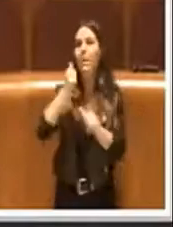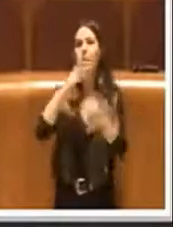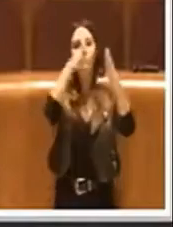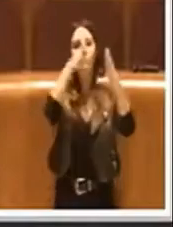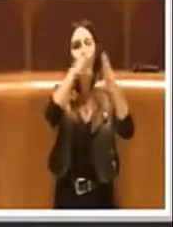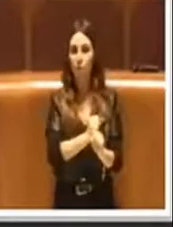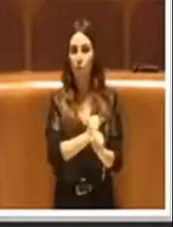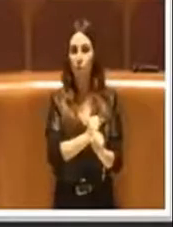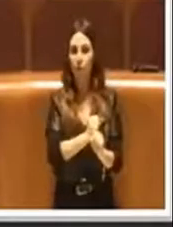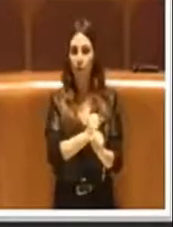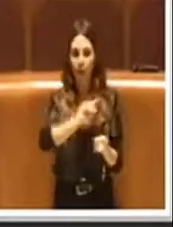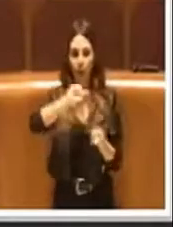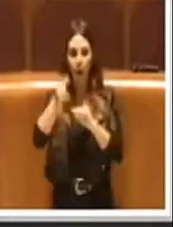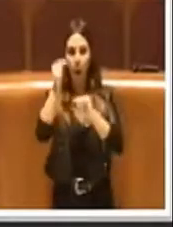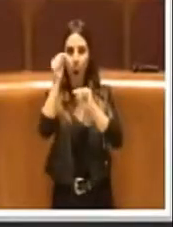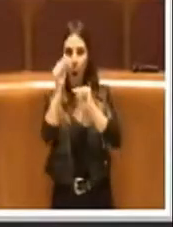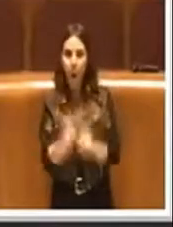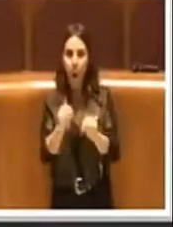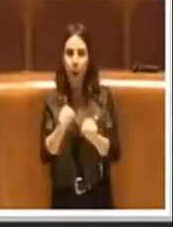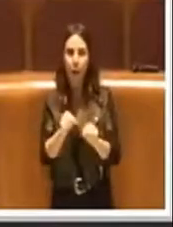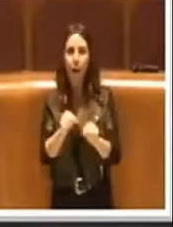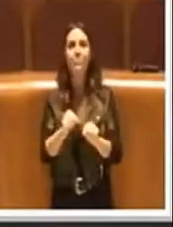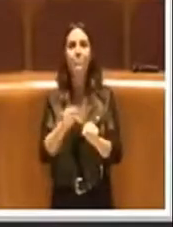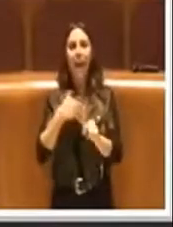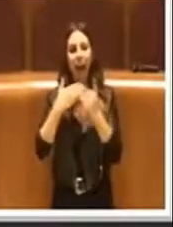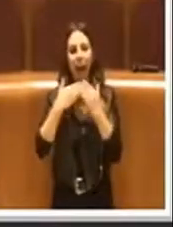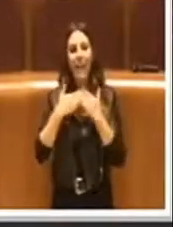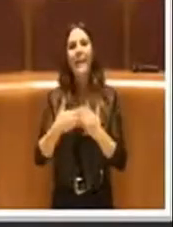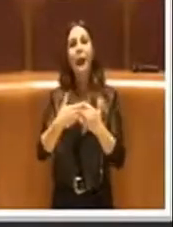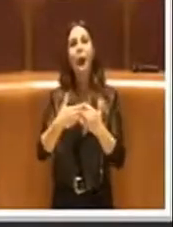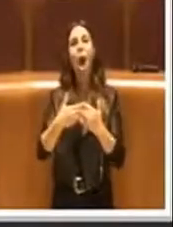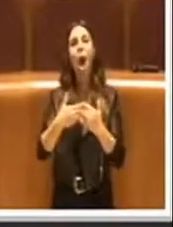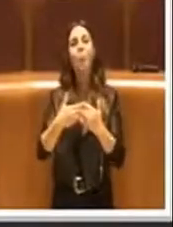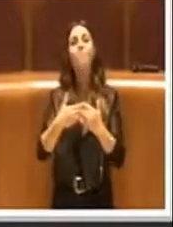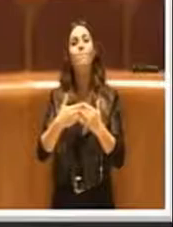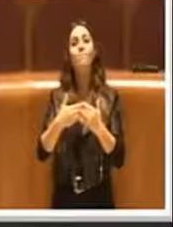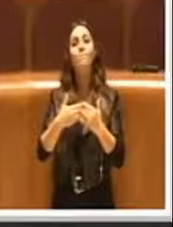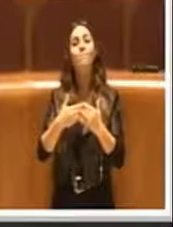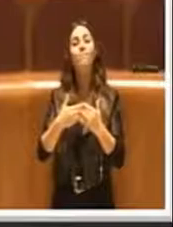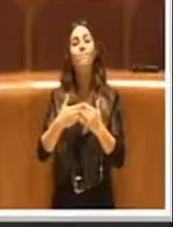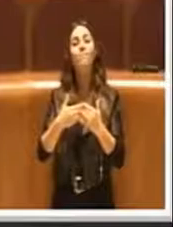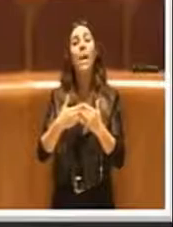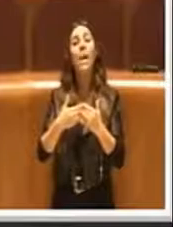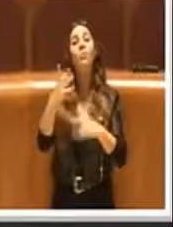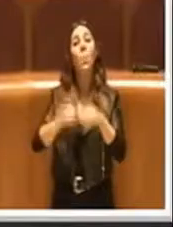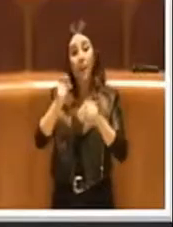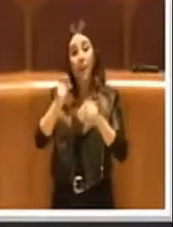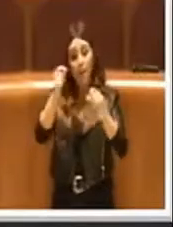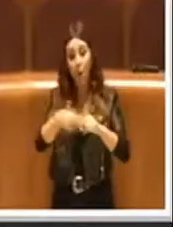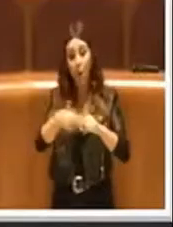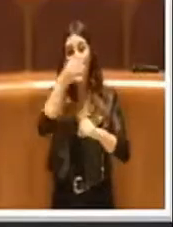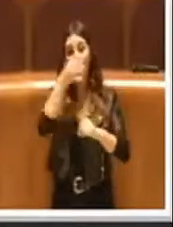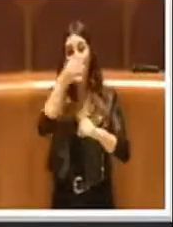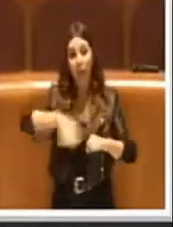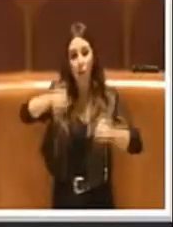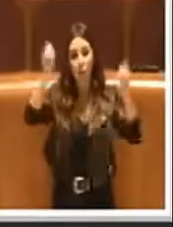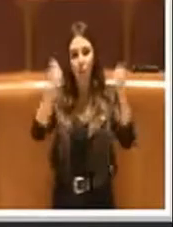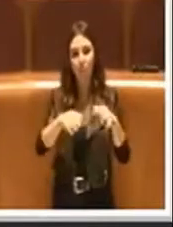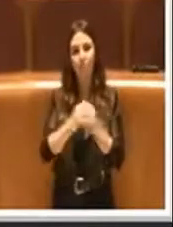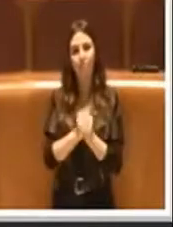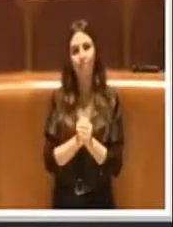prima del Movimento 5 Stelle, però non lo dobbiamo dire, scusate. Dopodiché insomma,